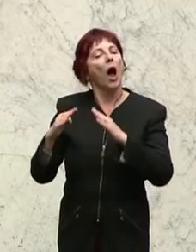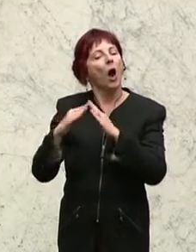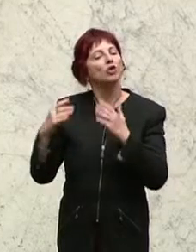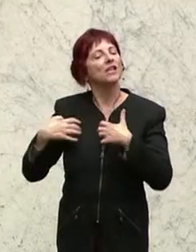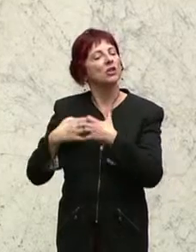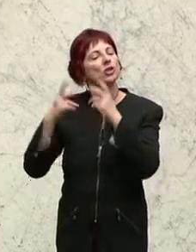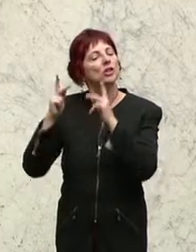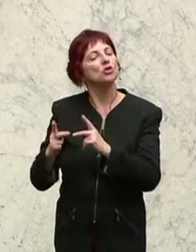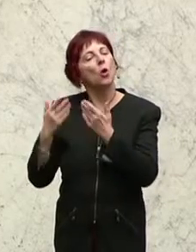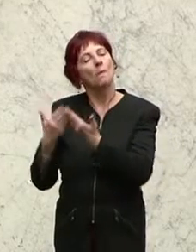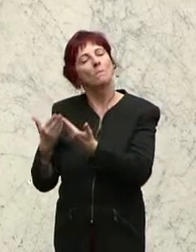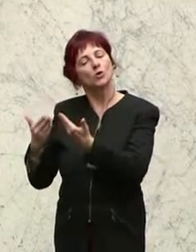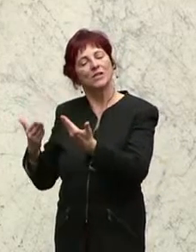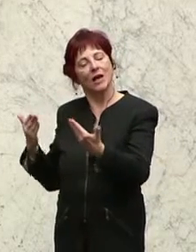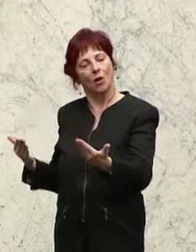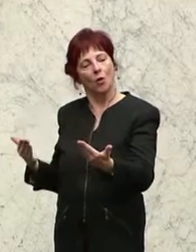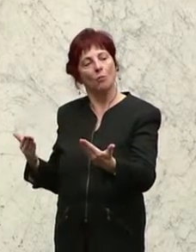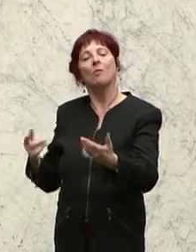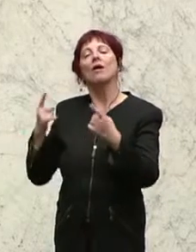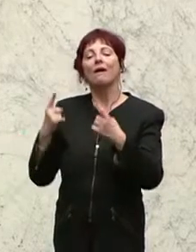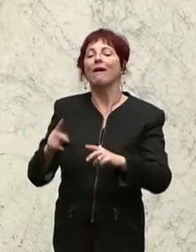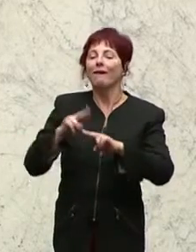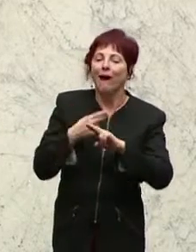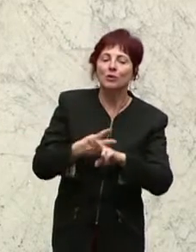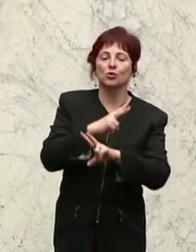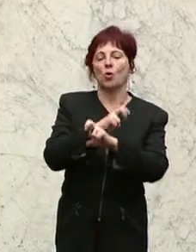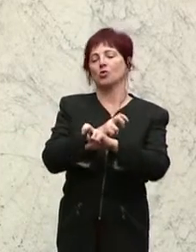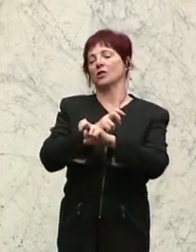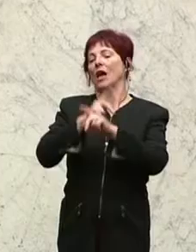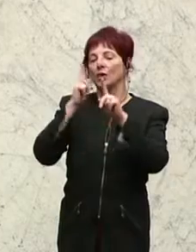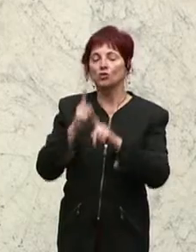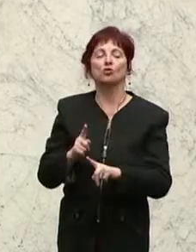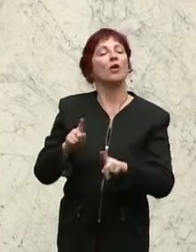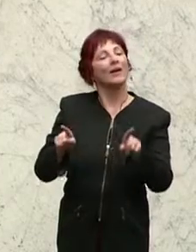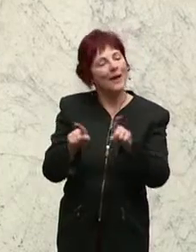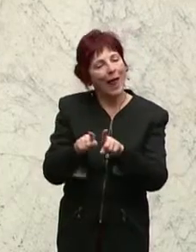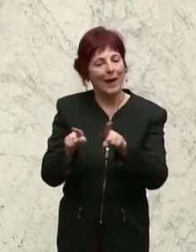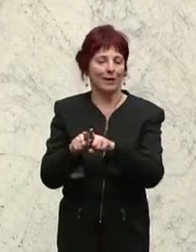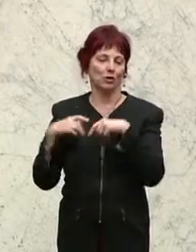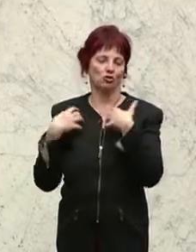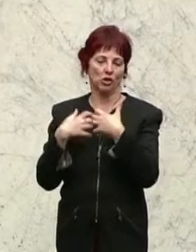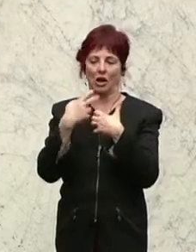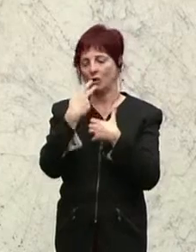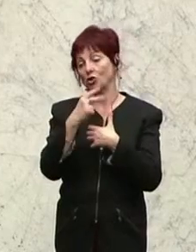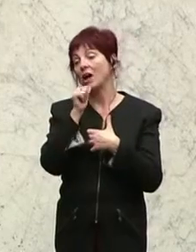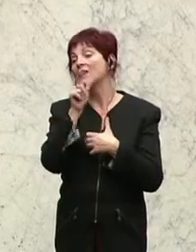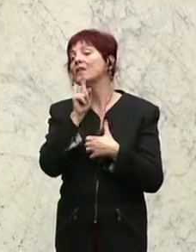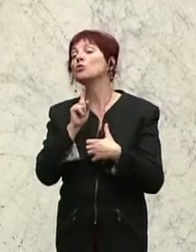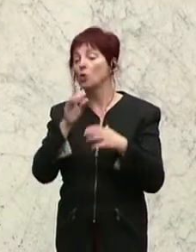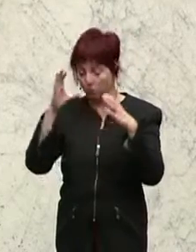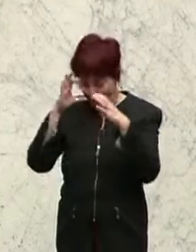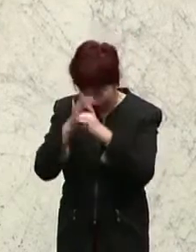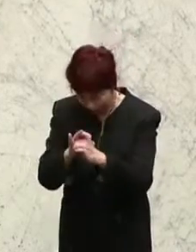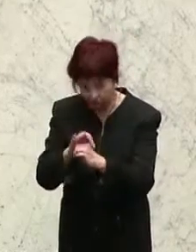österreichweit gleichwertig betrachtet und nicht allzu windzentriert ist. Gerade in dem Zeitraum, der betrachtet werden